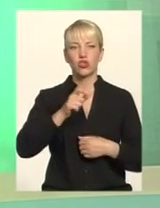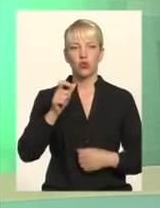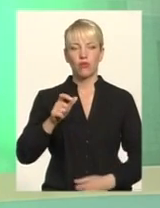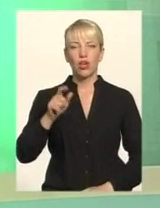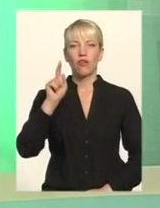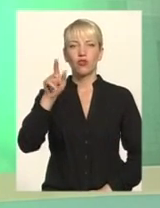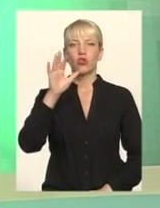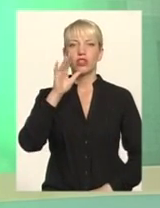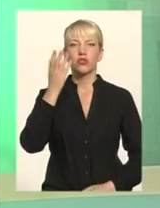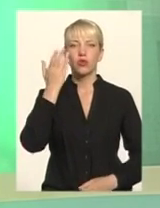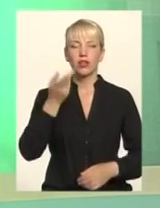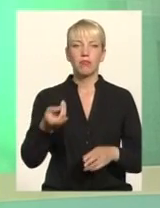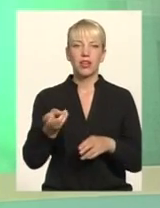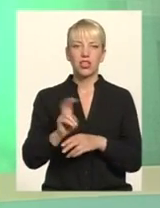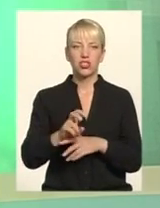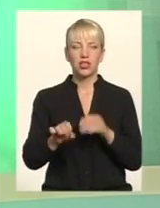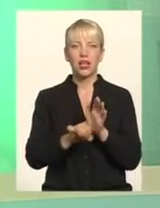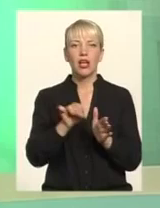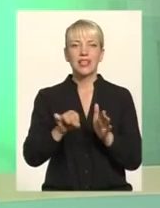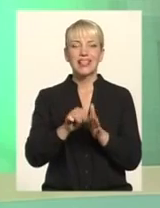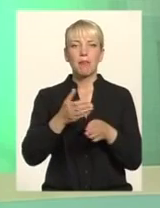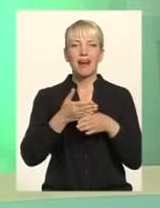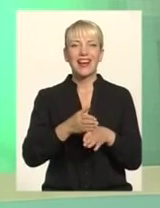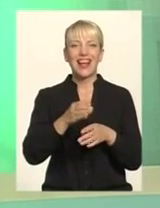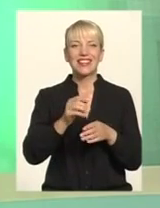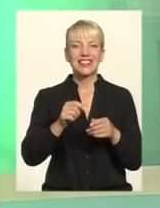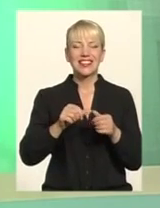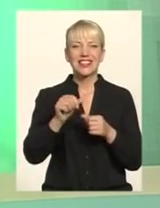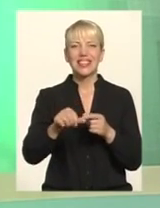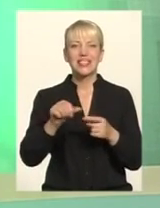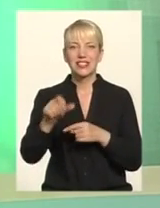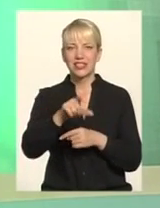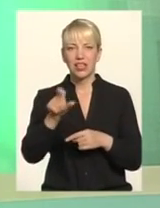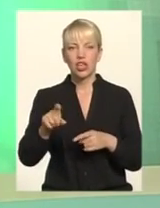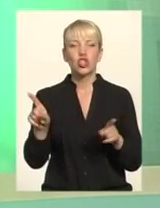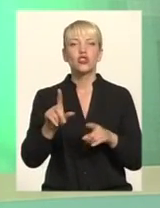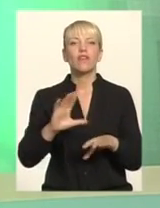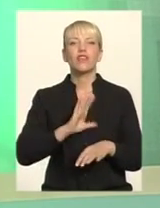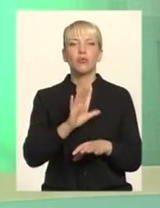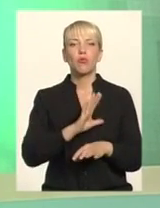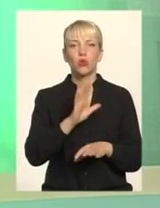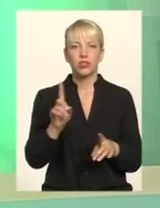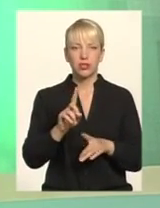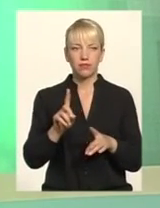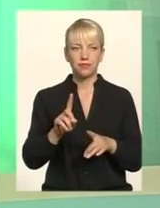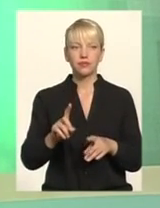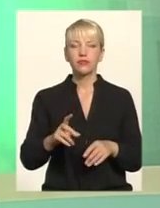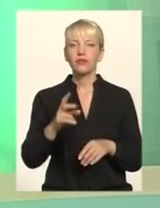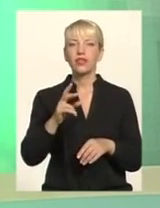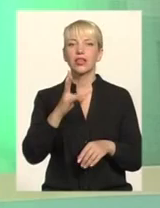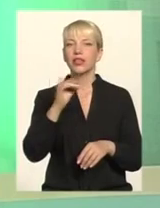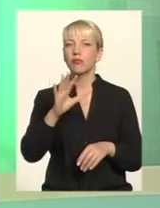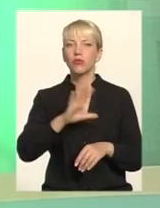сепаратисти, коли згиняли там якусь частину території Що відбулося? Вони говорять, оскільки не відбулася жодна